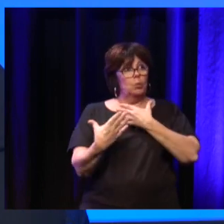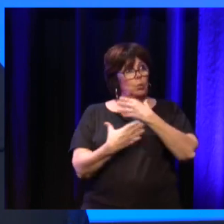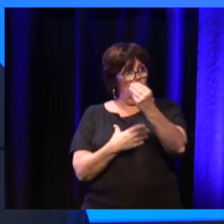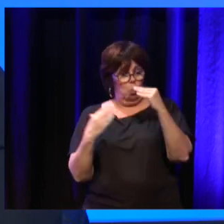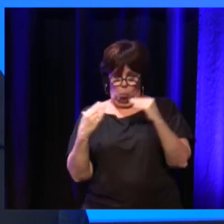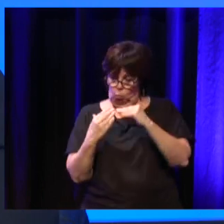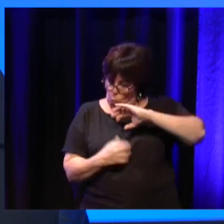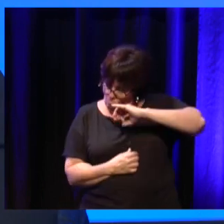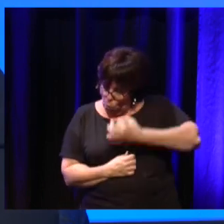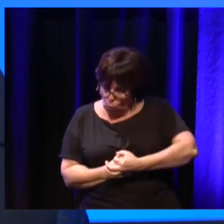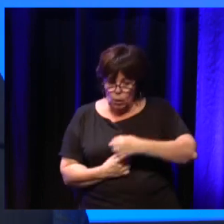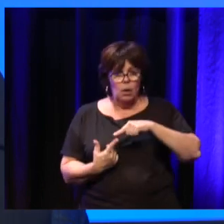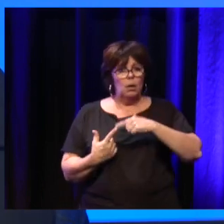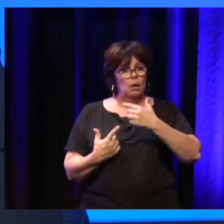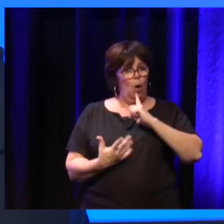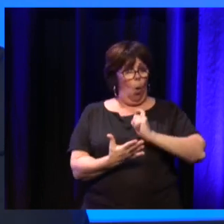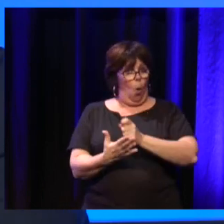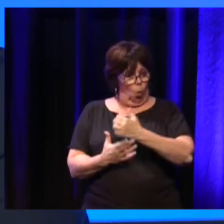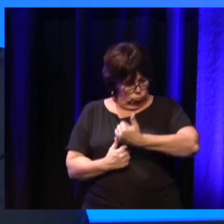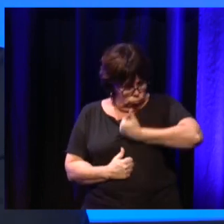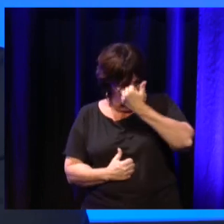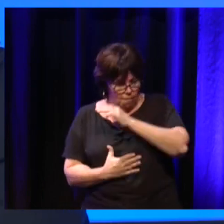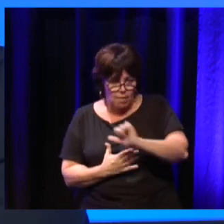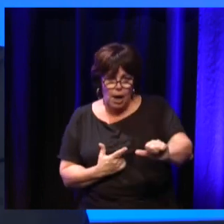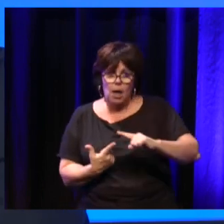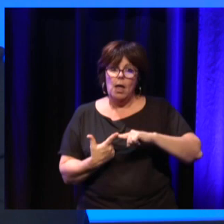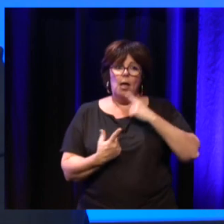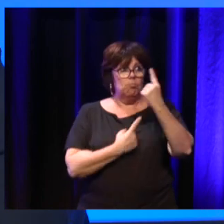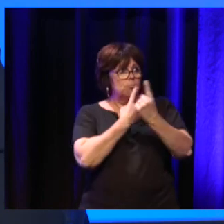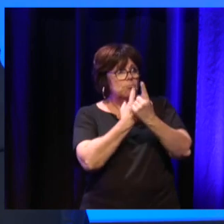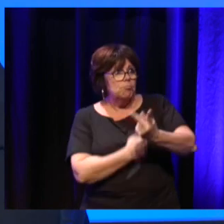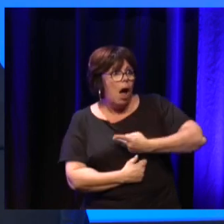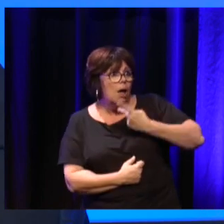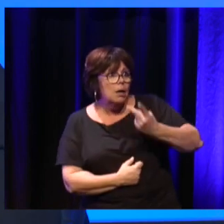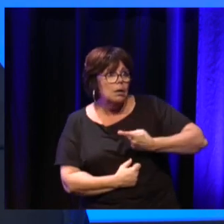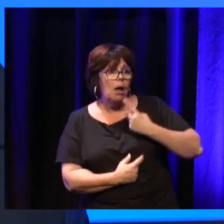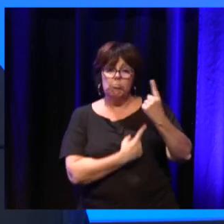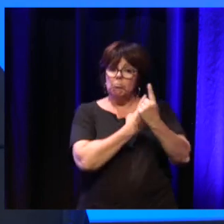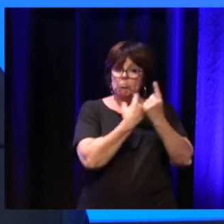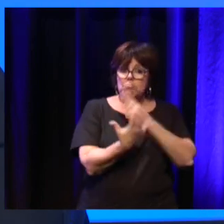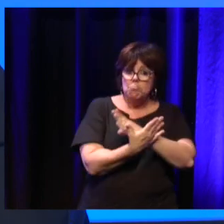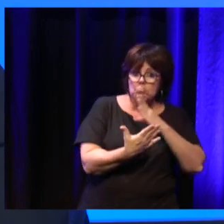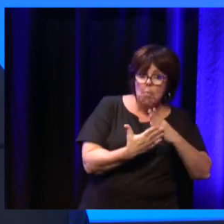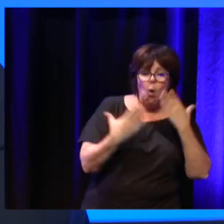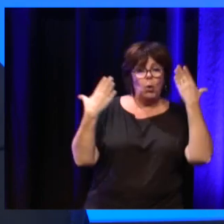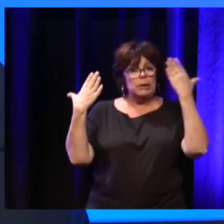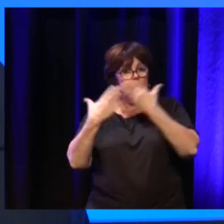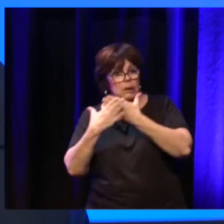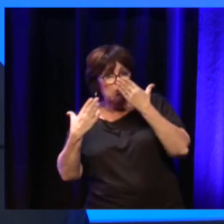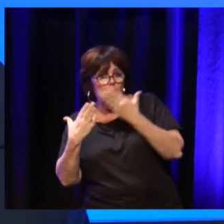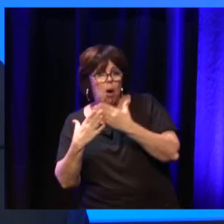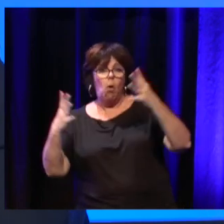elles continuent à aller faire leurs courses, elles continuent à aller chez une médecin, à aller à la banque, à aller au cinéma, à se promener.